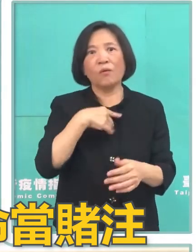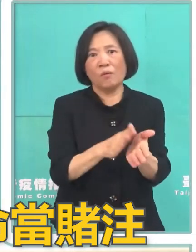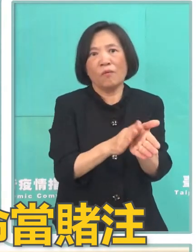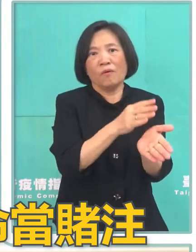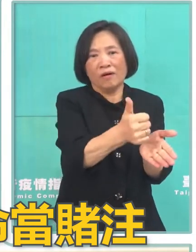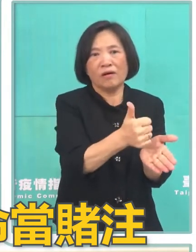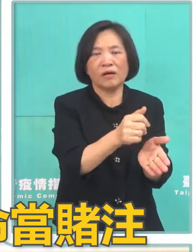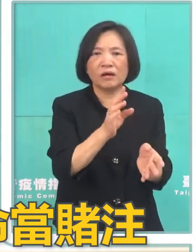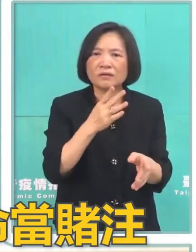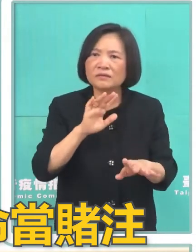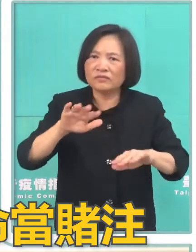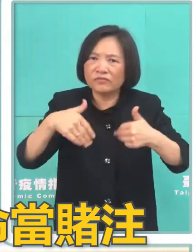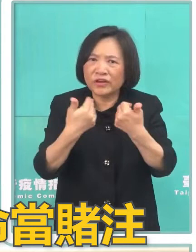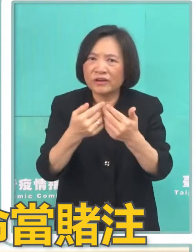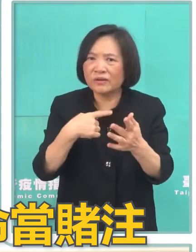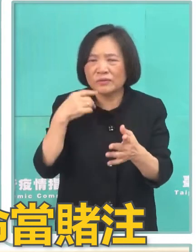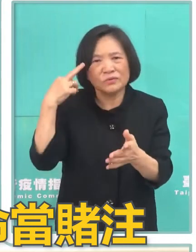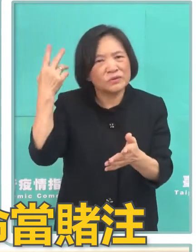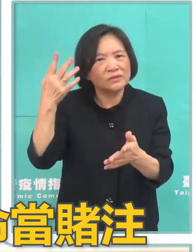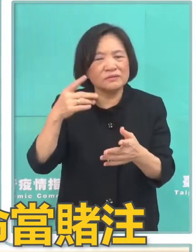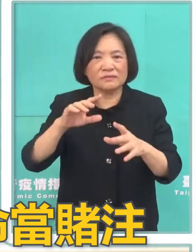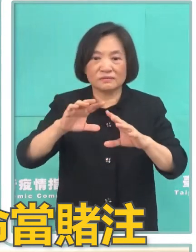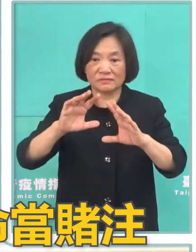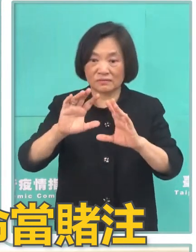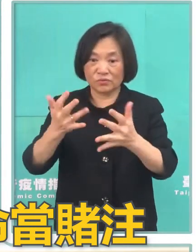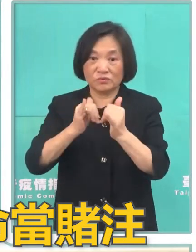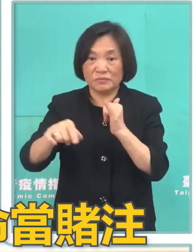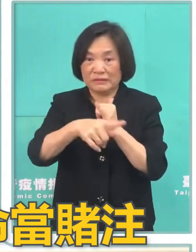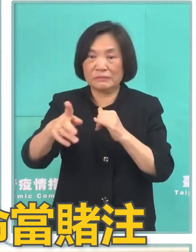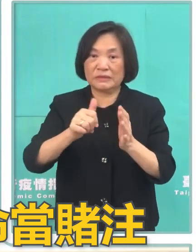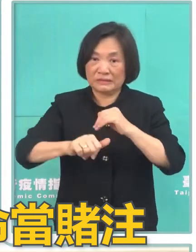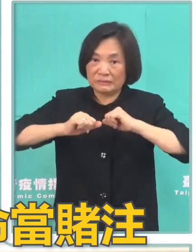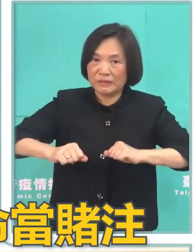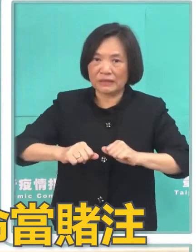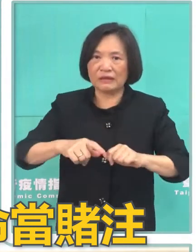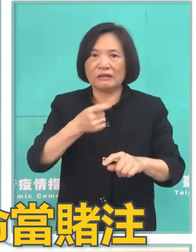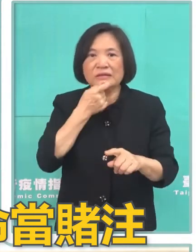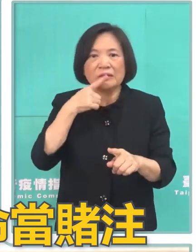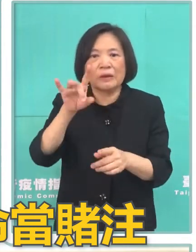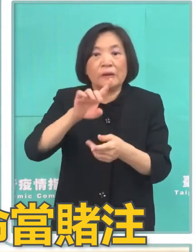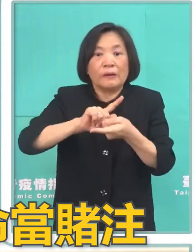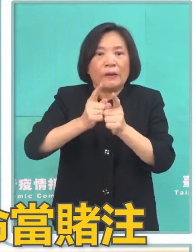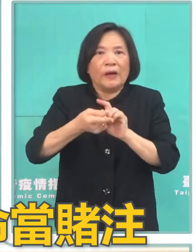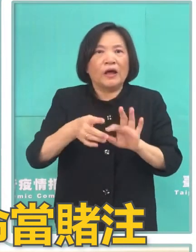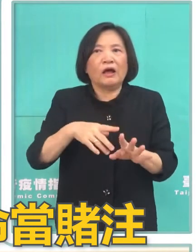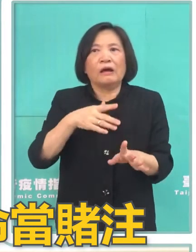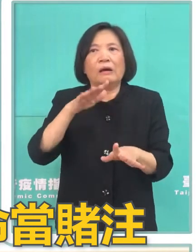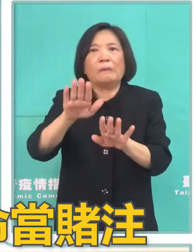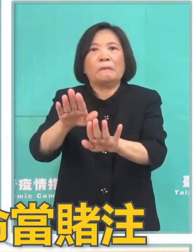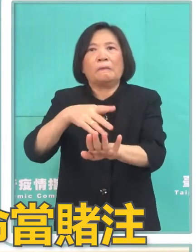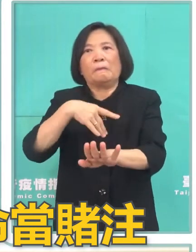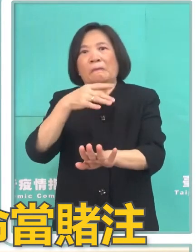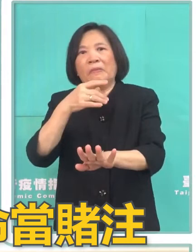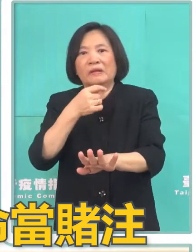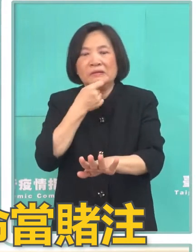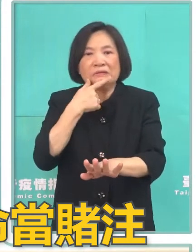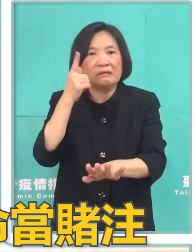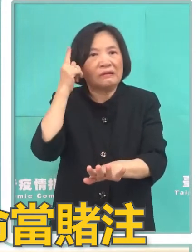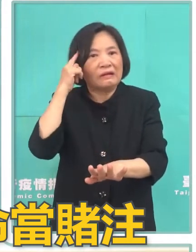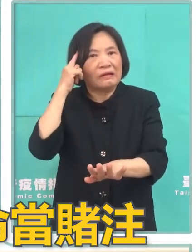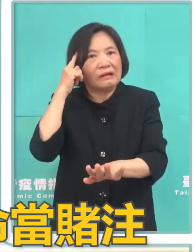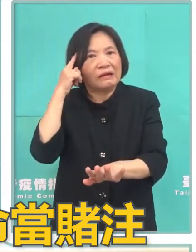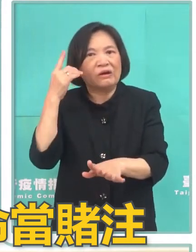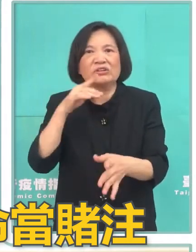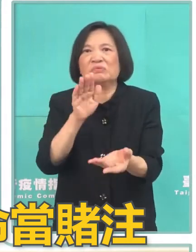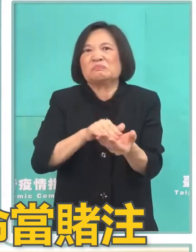不支持把國民的生命拿去當賭注甚至我就很清楚